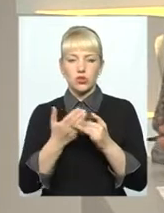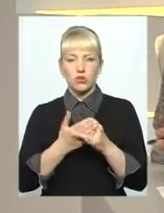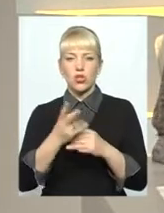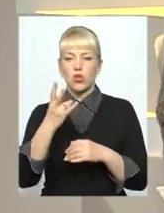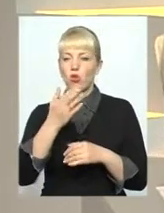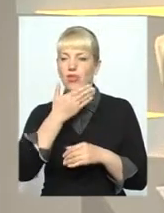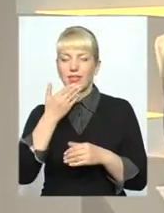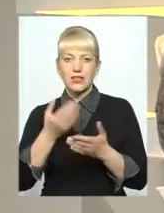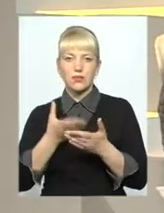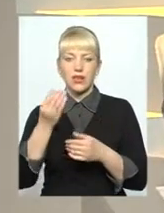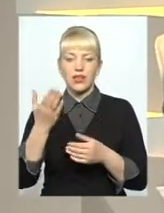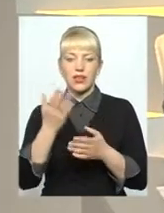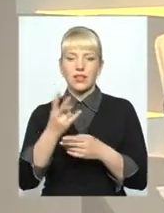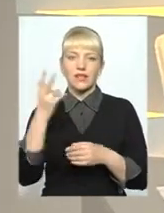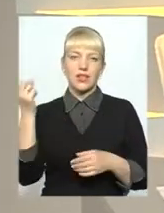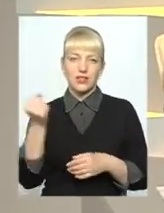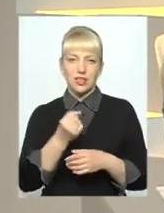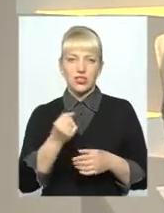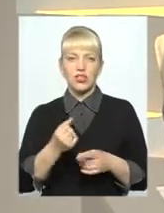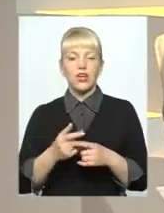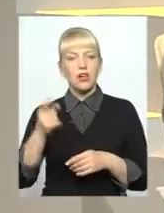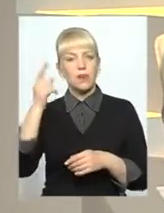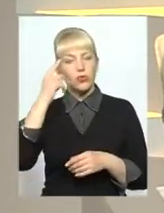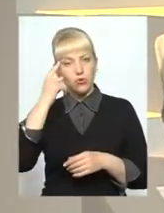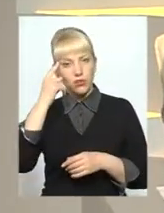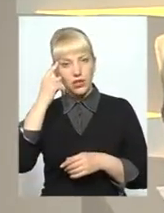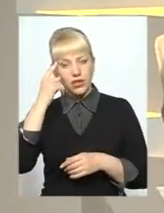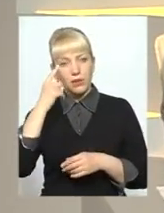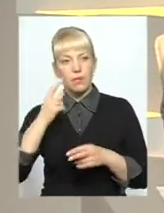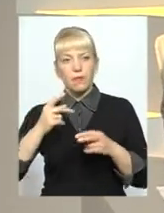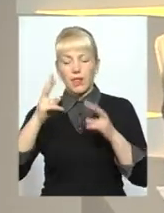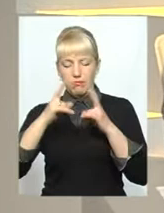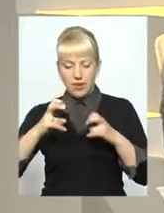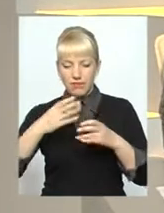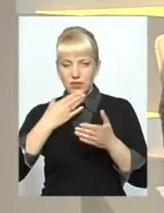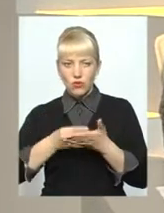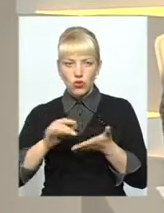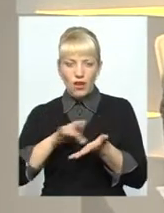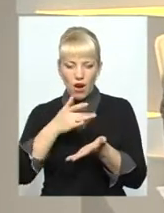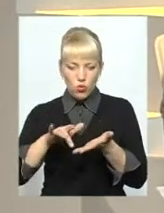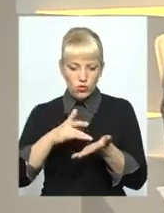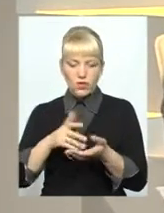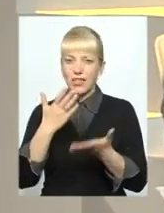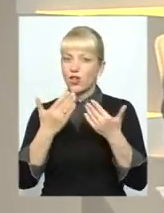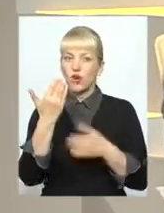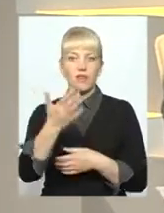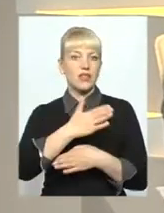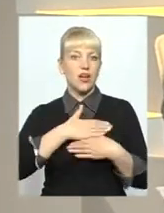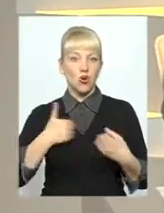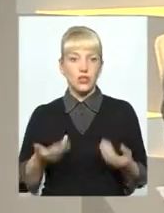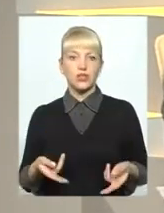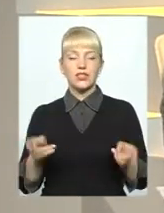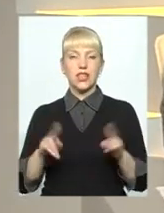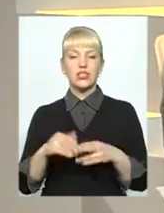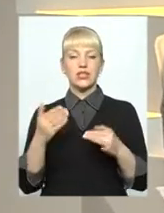по суті є два тижні. Шановний глядач, задумайтеся, перегляньте свої рахунки, якщо ви не хочете залишитися